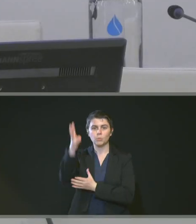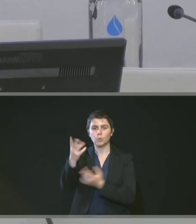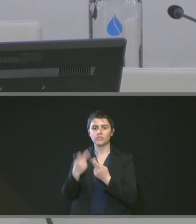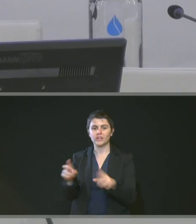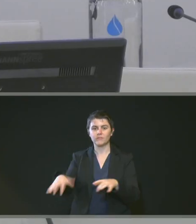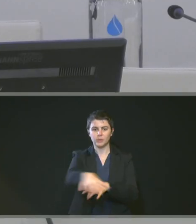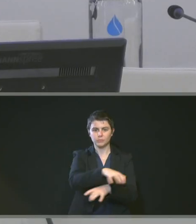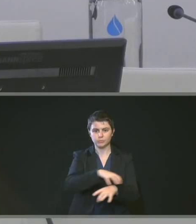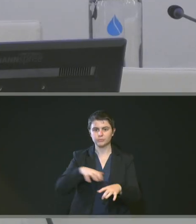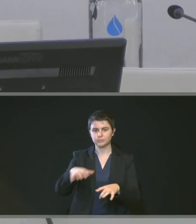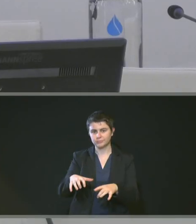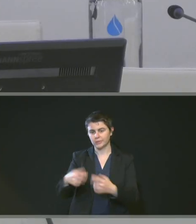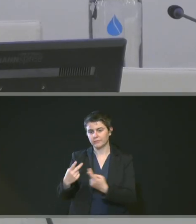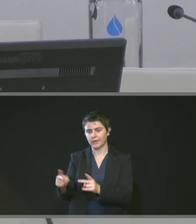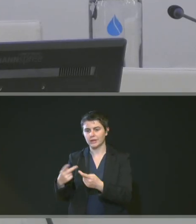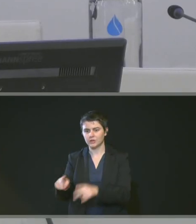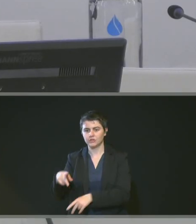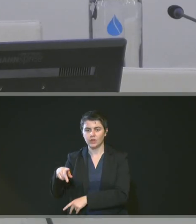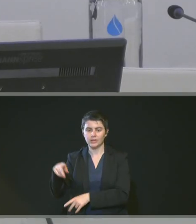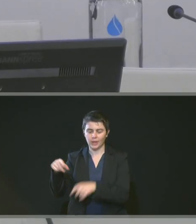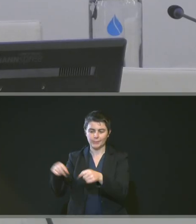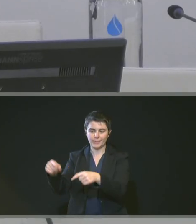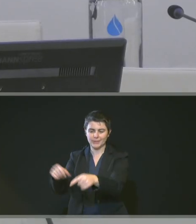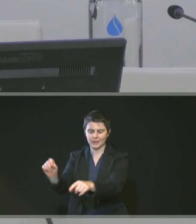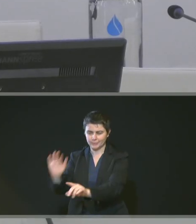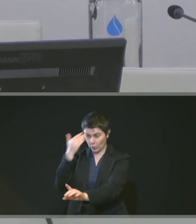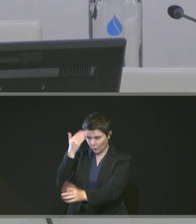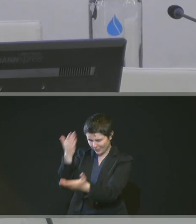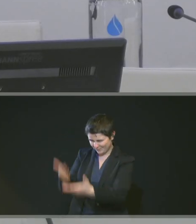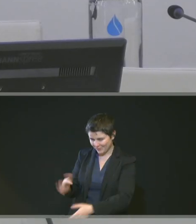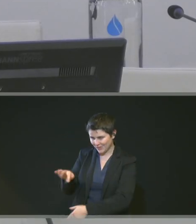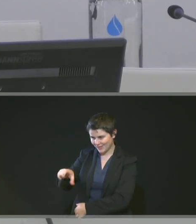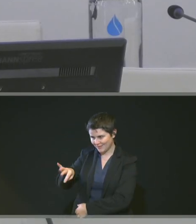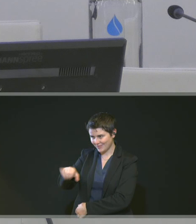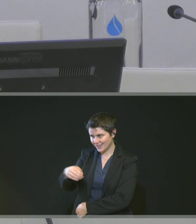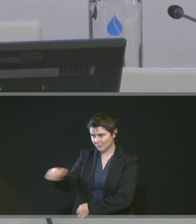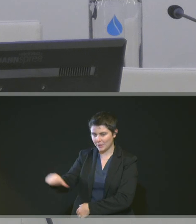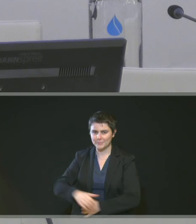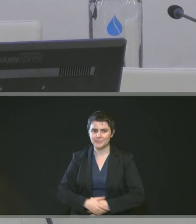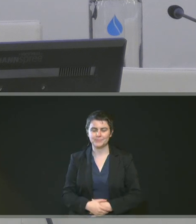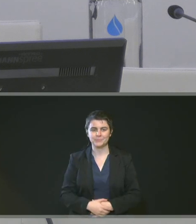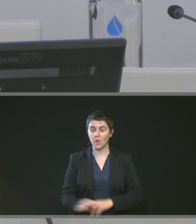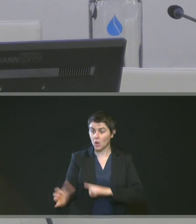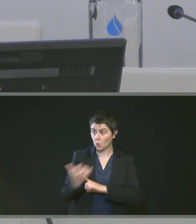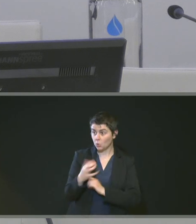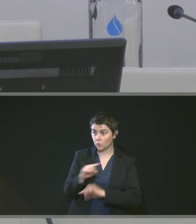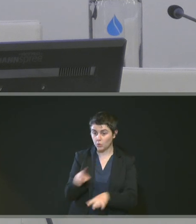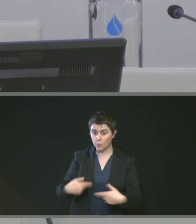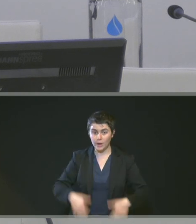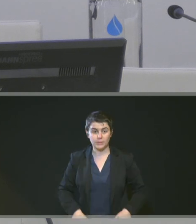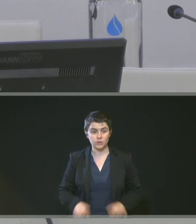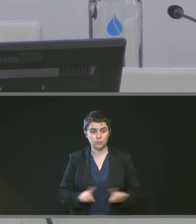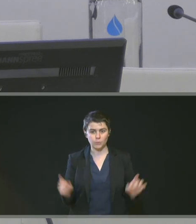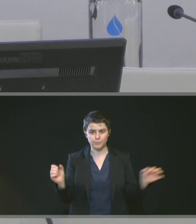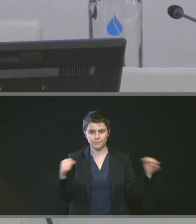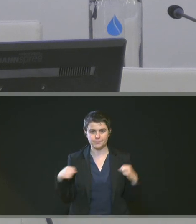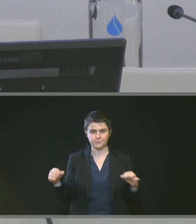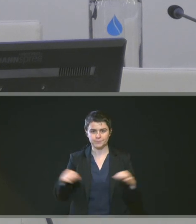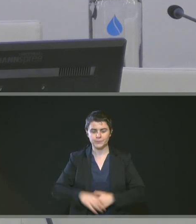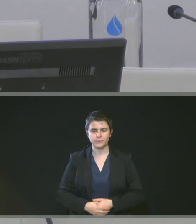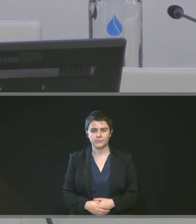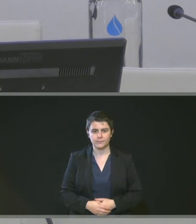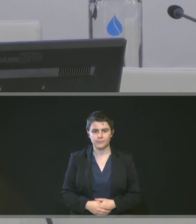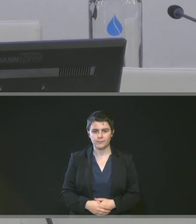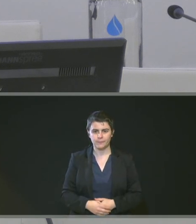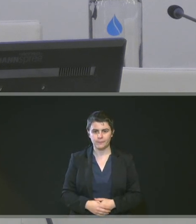Jardin des Pépinières qu'on connaît bien, la ville d'Orange en regard de Fatima. Pas de vote contre, pas d'abstention, il y a unanimité. On passe à la 34